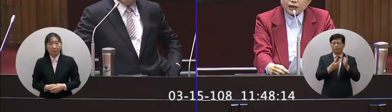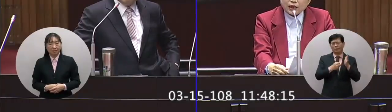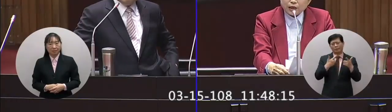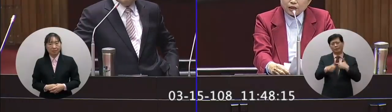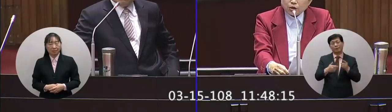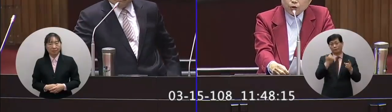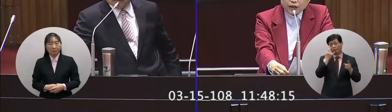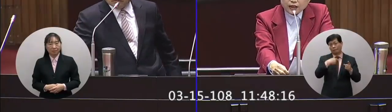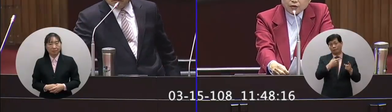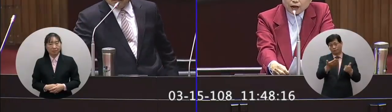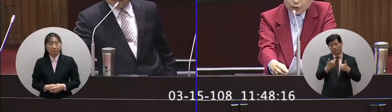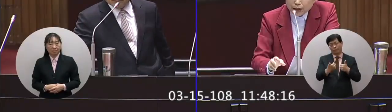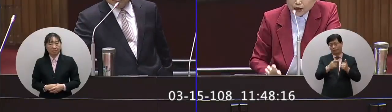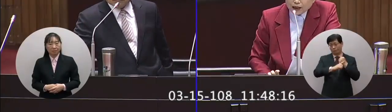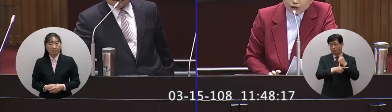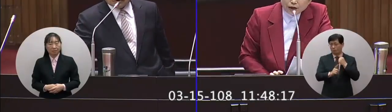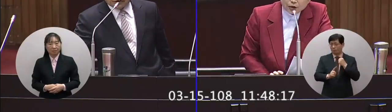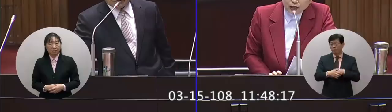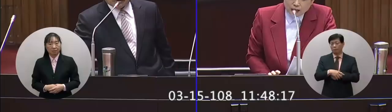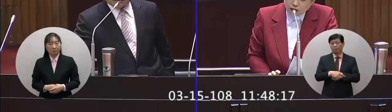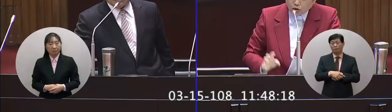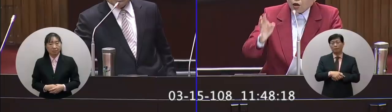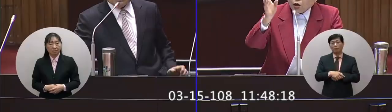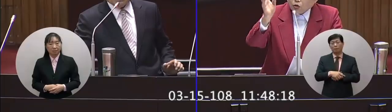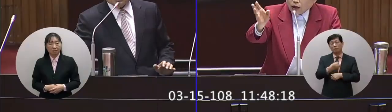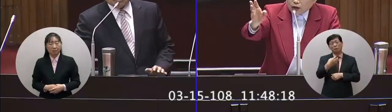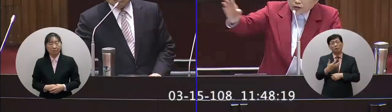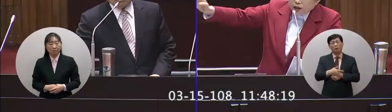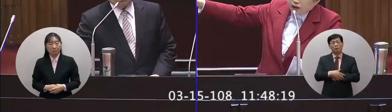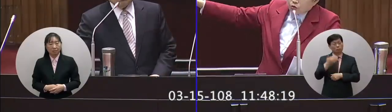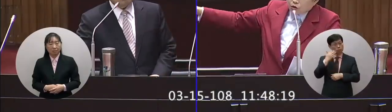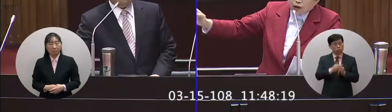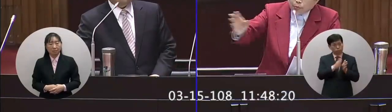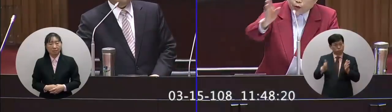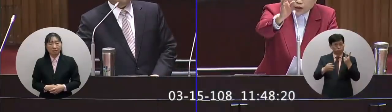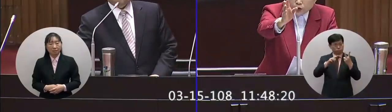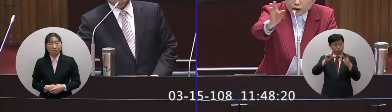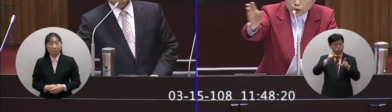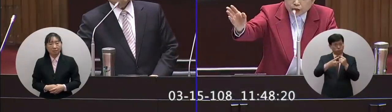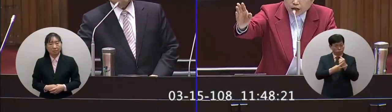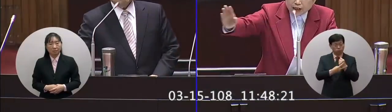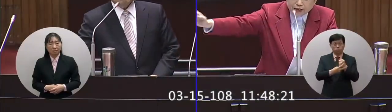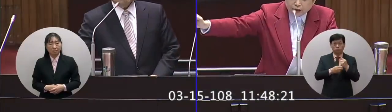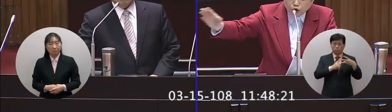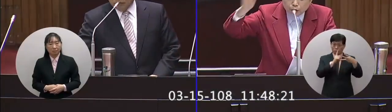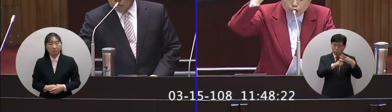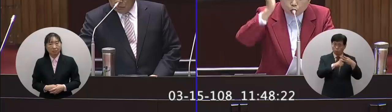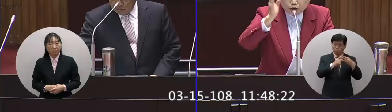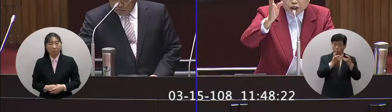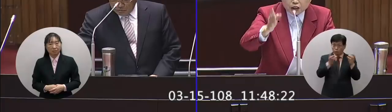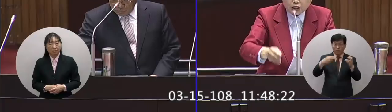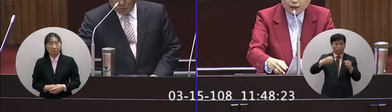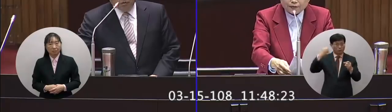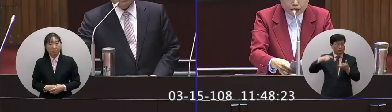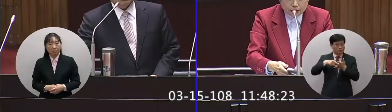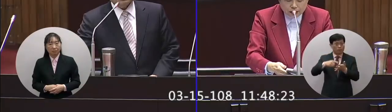說法院長你可不可以提供我一個這樣的法律啊法律的案他說我要延伸2.5公里不管我打主線要延伸就必須